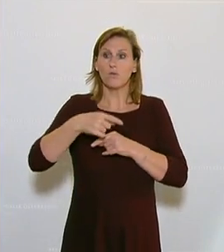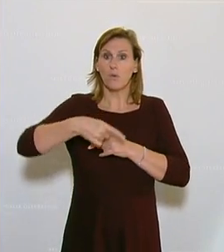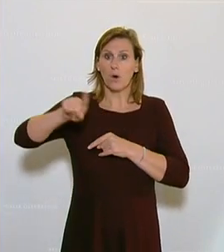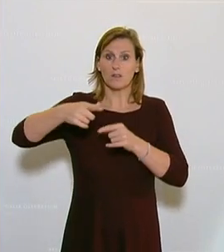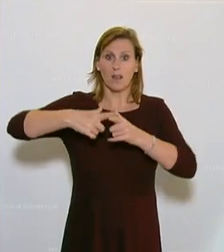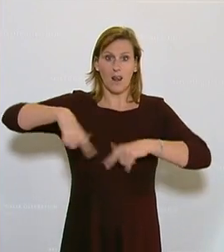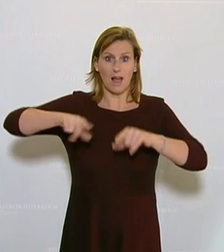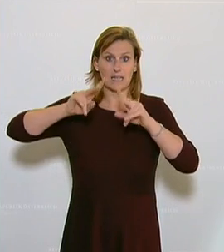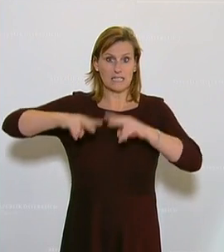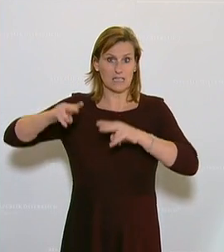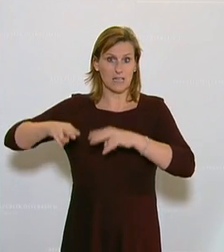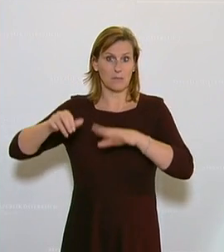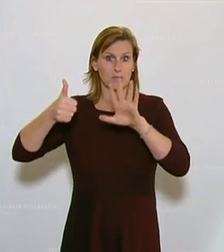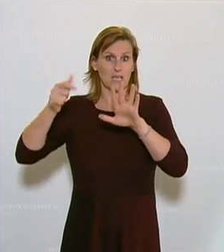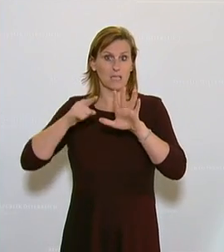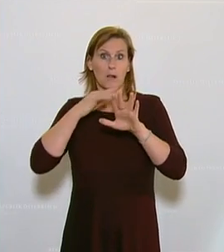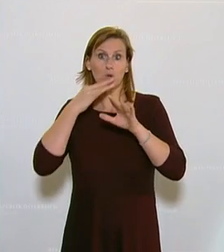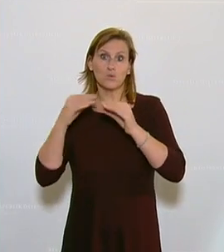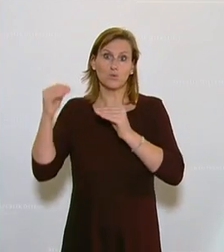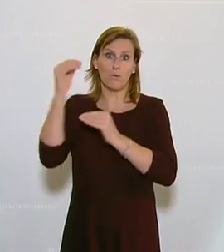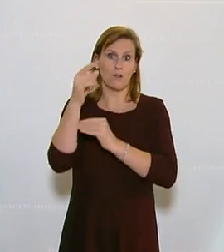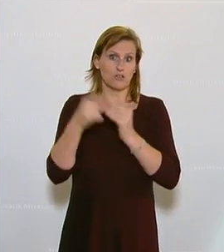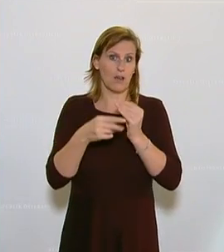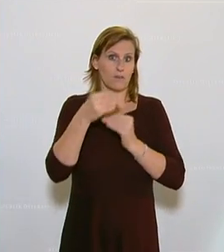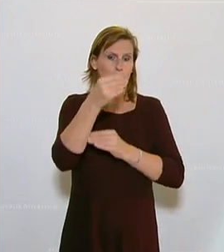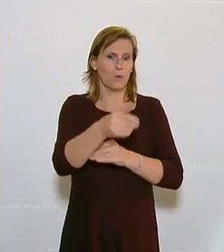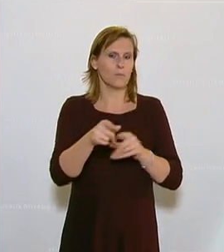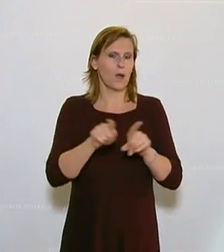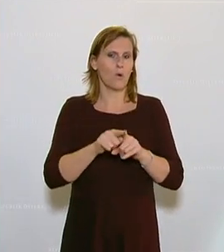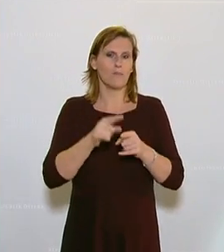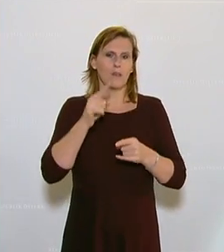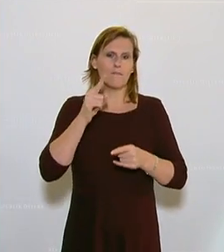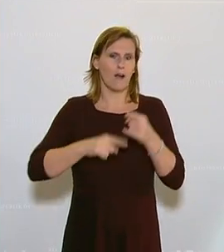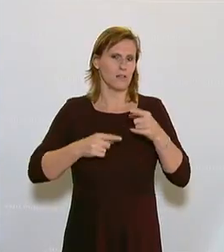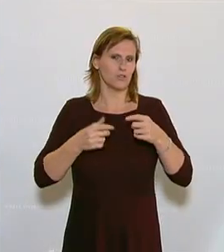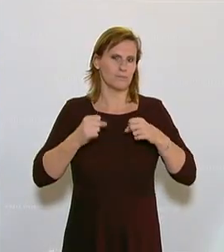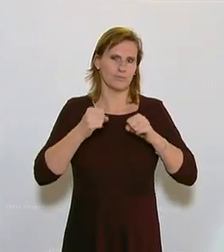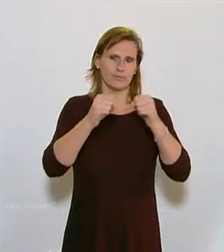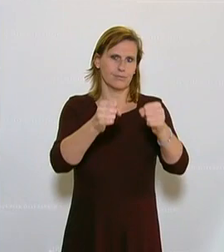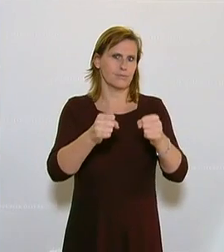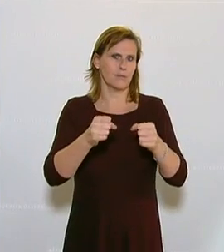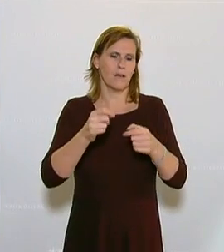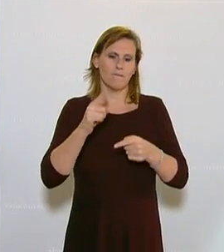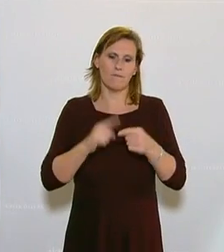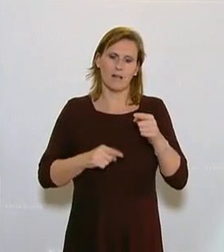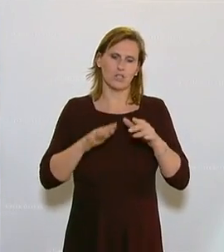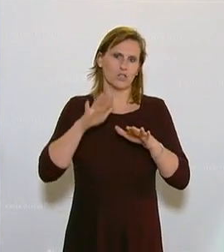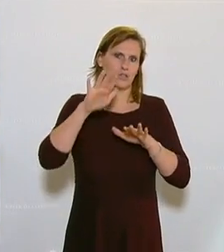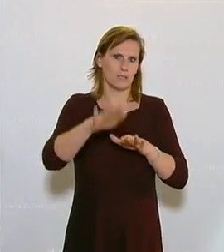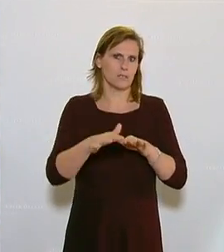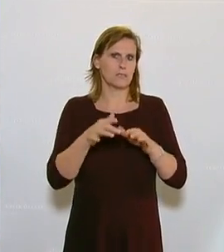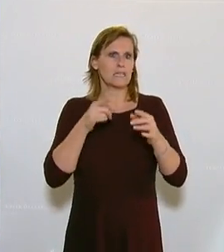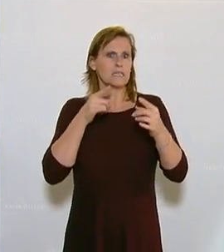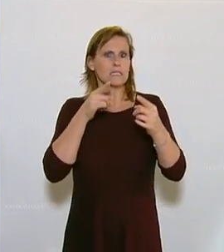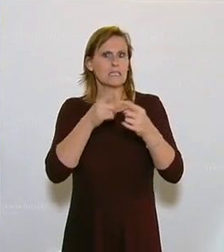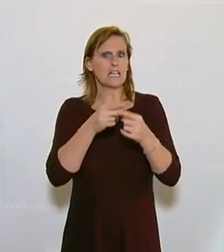sechsfach höheren Straftraung. Also auch das hier eine völlig falsche Initiative, ein völlig falscher Schritt, der eigentlich nur zu einer